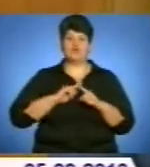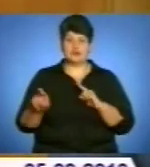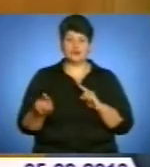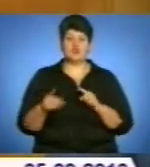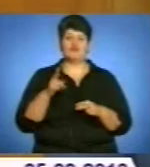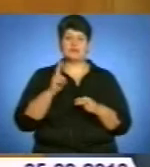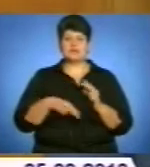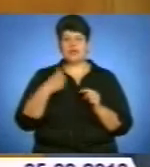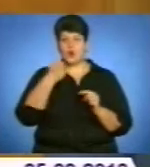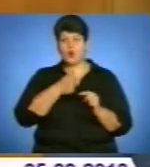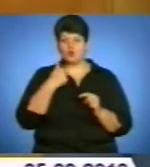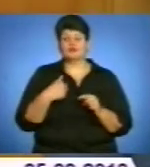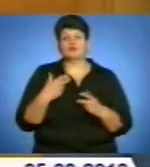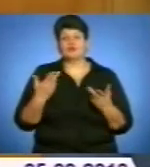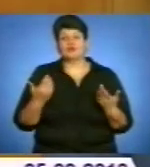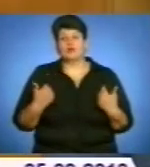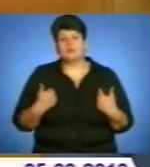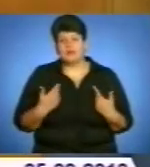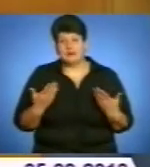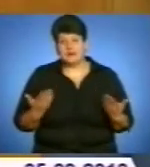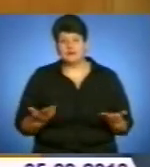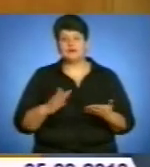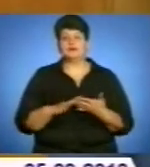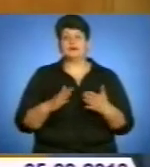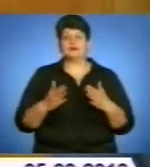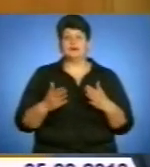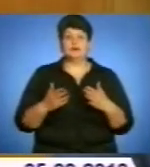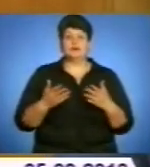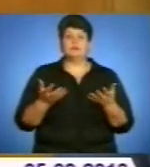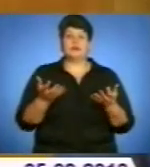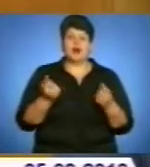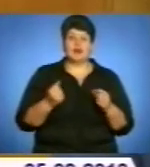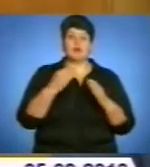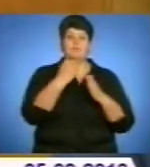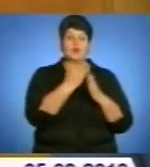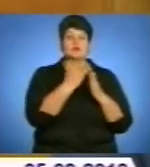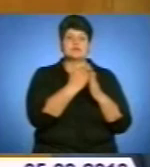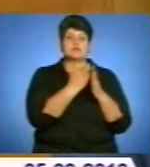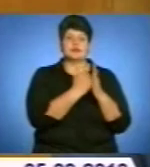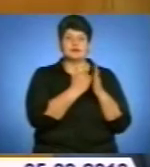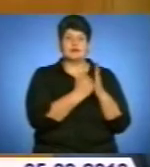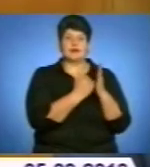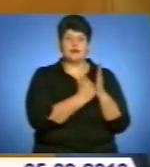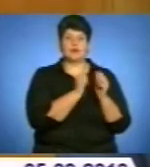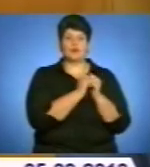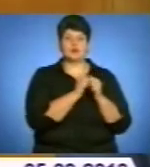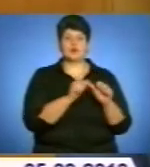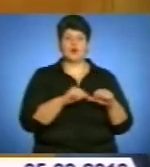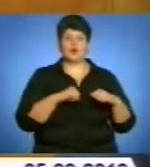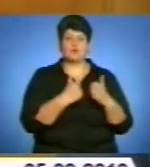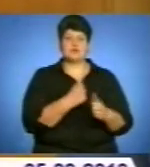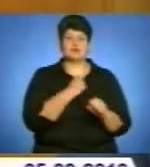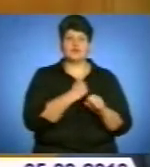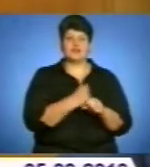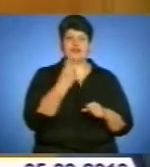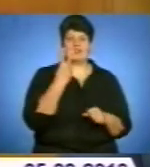в кінці року, то ми безумовно брали і розглядали по статейно. Кожна комісія працювала майже по два